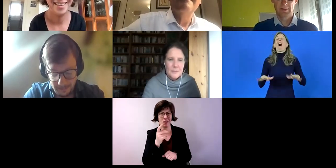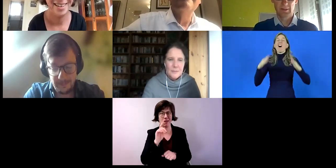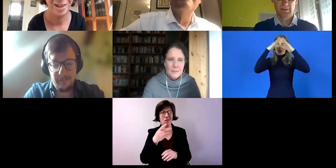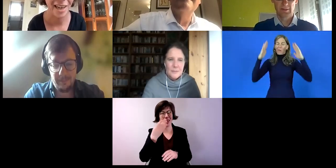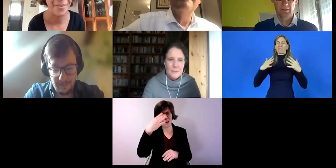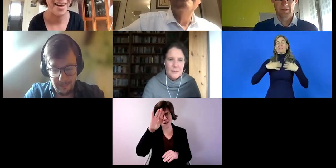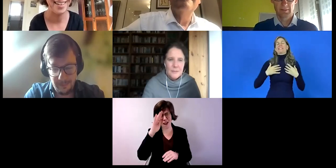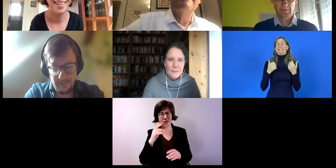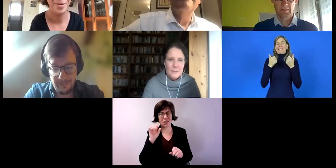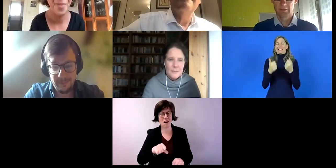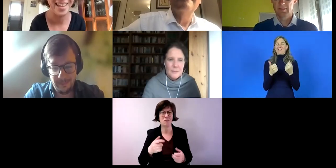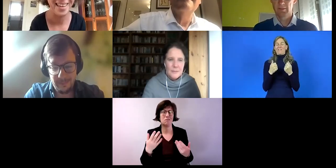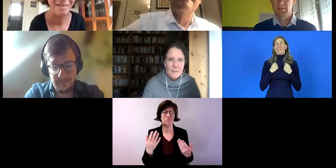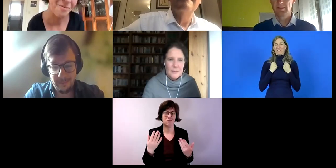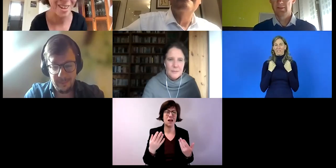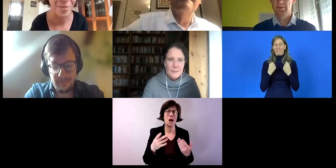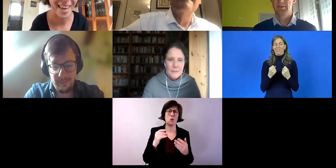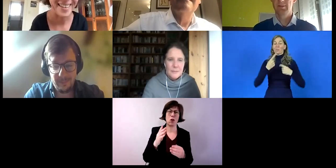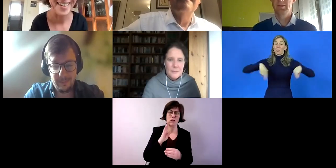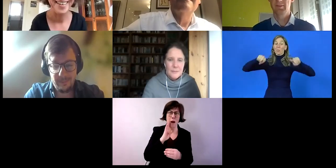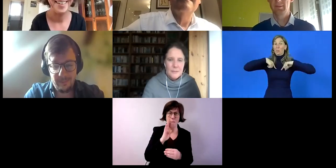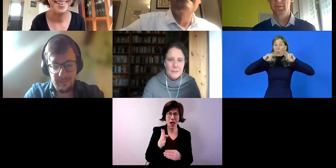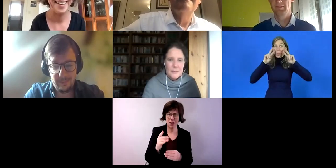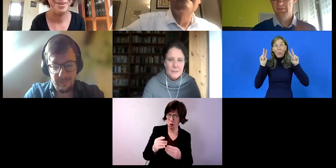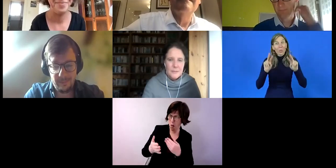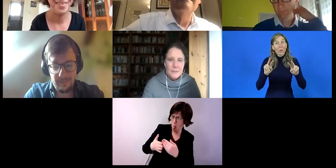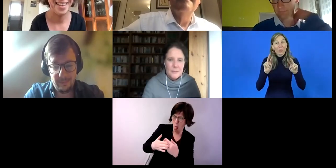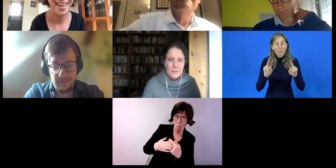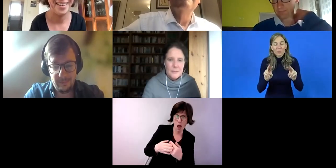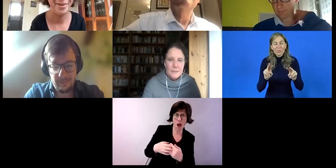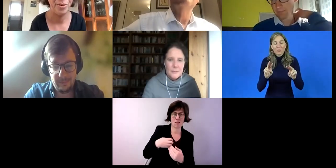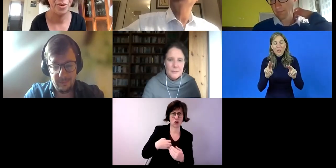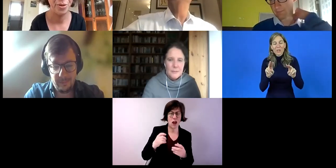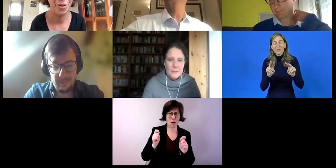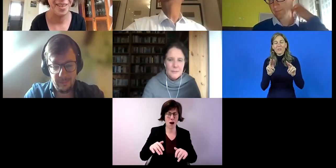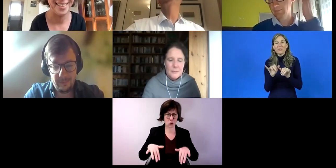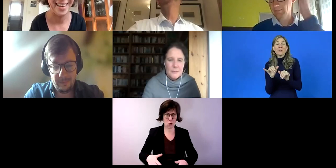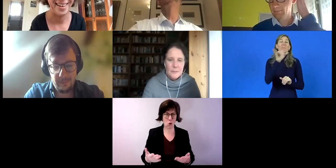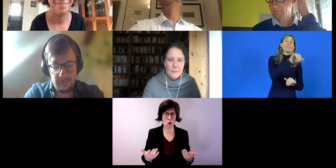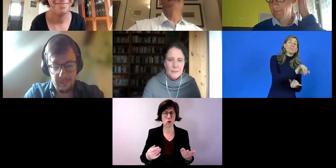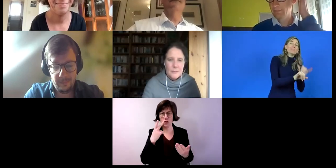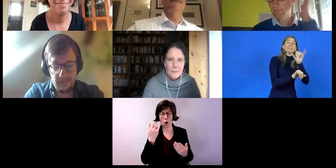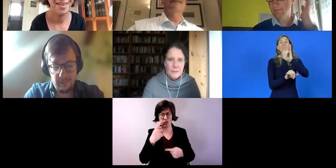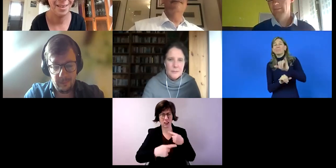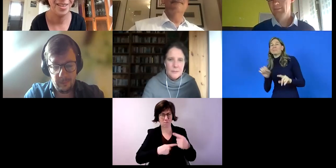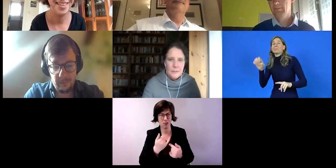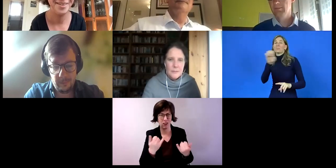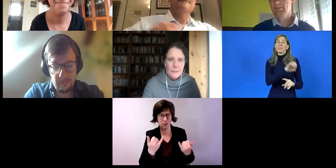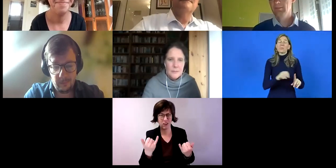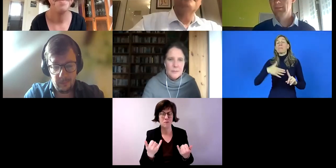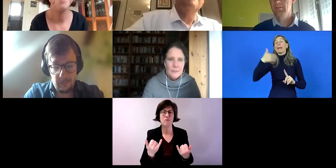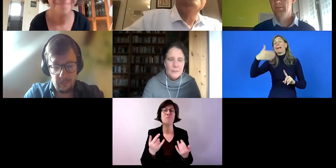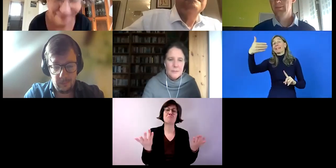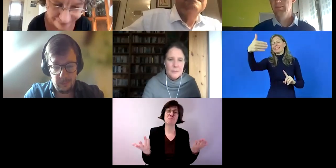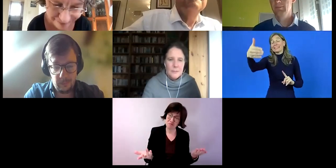in die Steiermark, Belgien, fast ums Eck und gucken wir das an. In diesem Sinne,